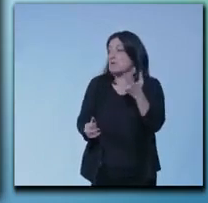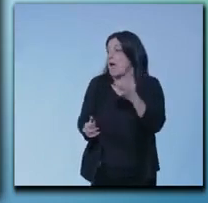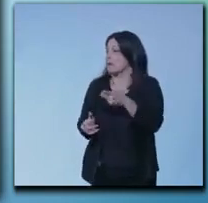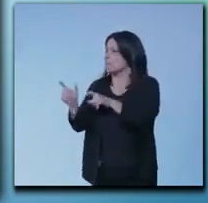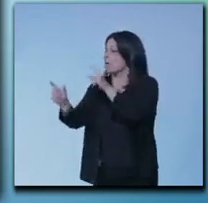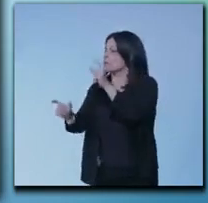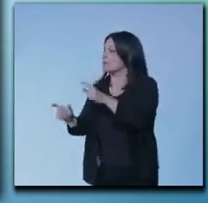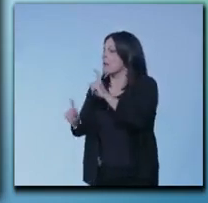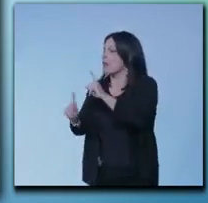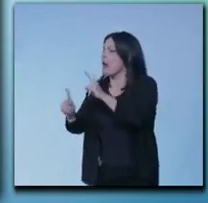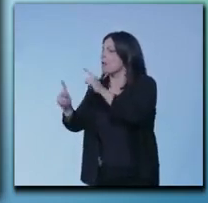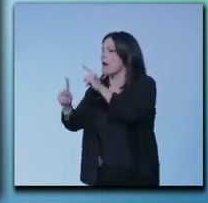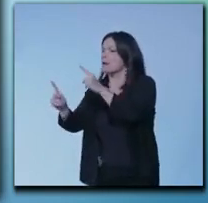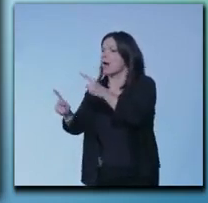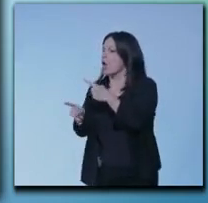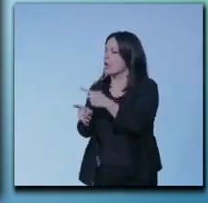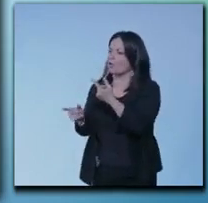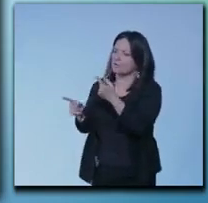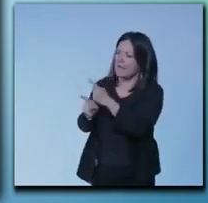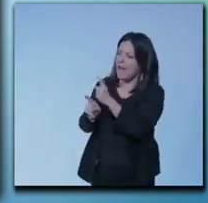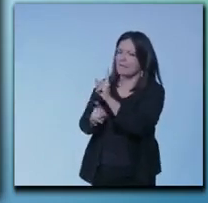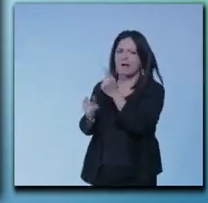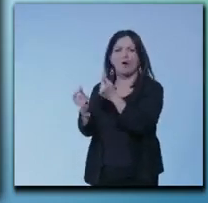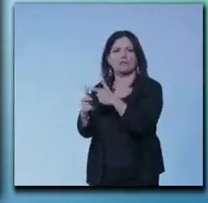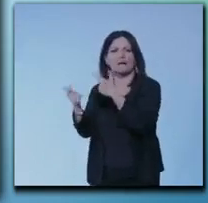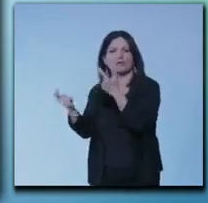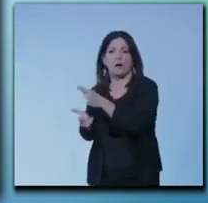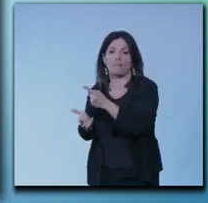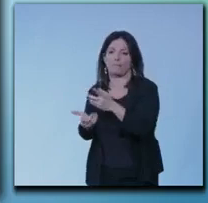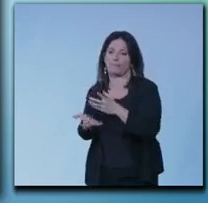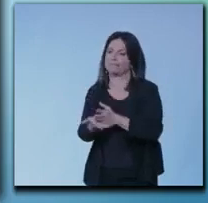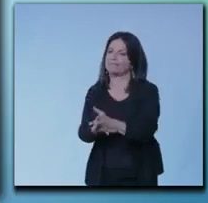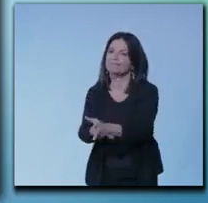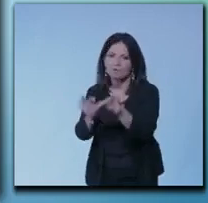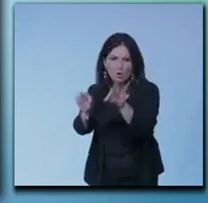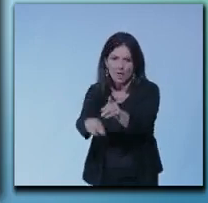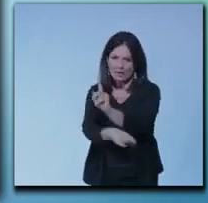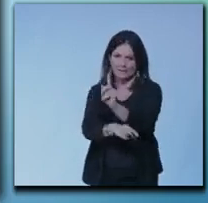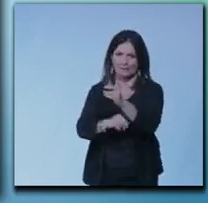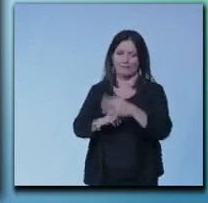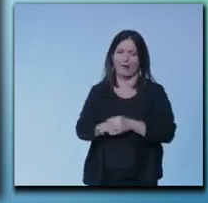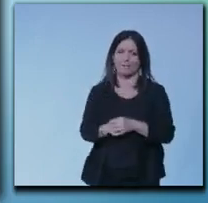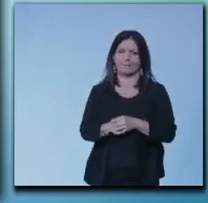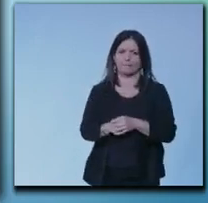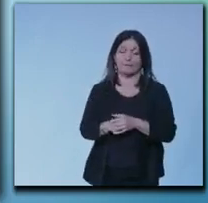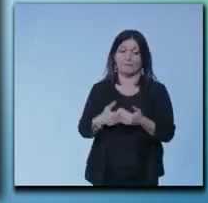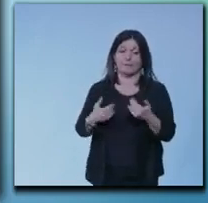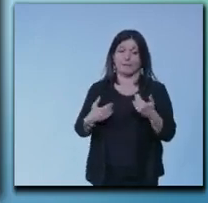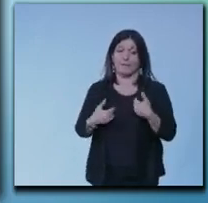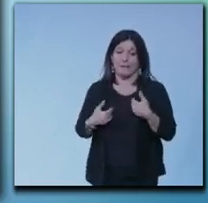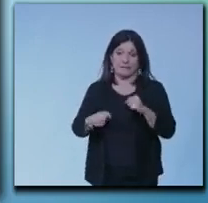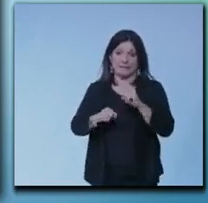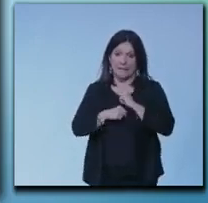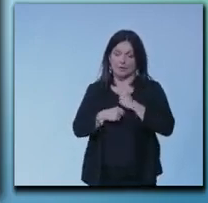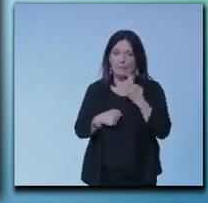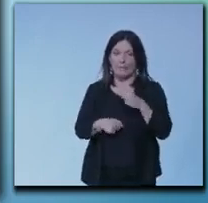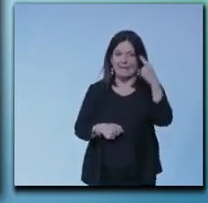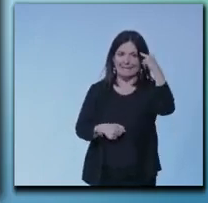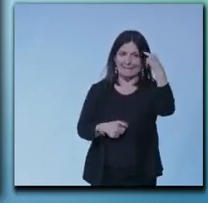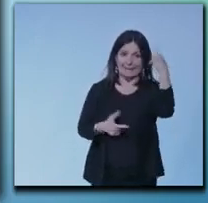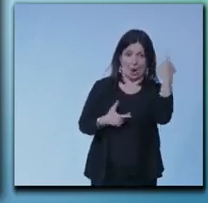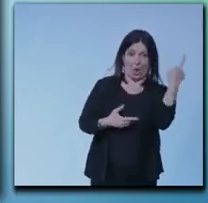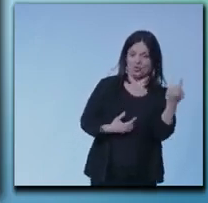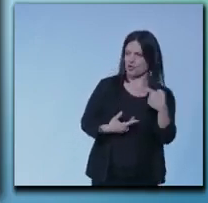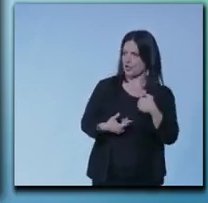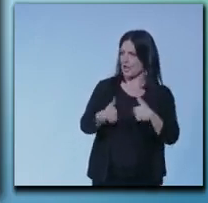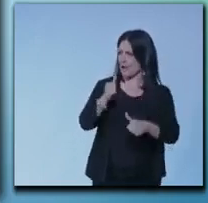del no non si può, non si deve e costa troppo non andiamo da nessuna parte per quello che mi riguarda l'ideologia mi ha anticipato Ettore